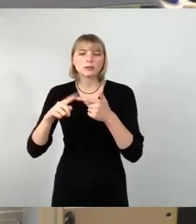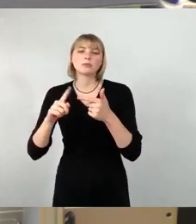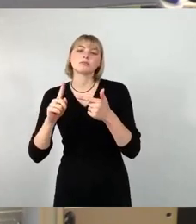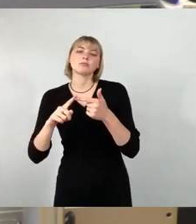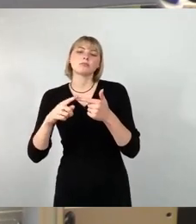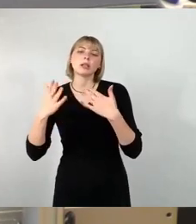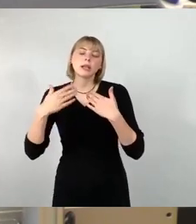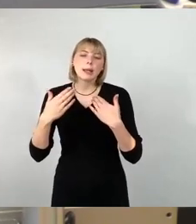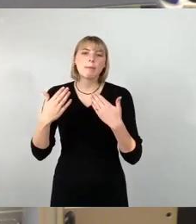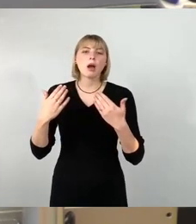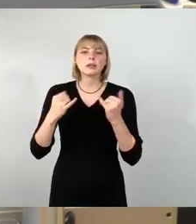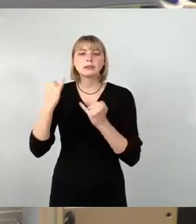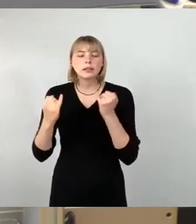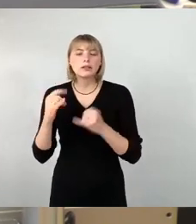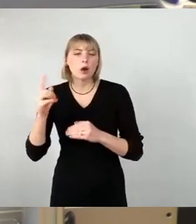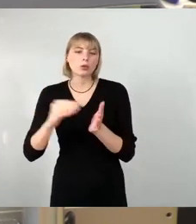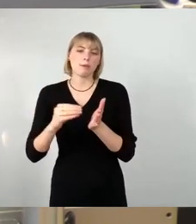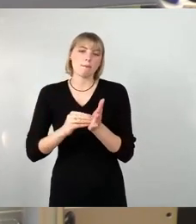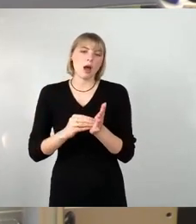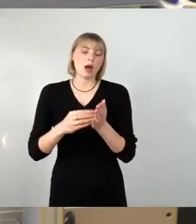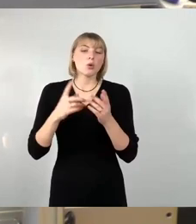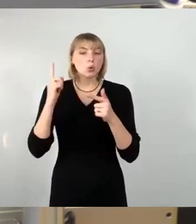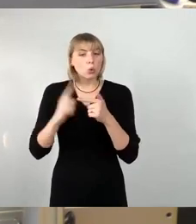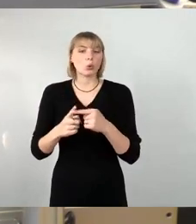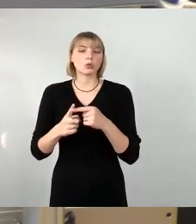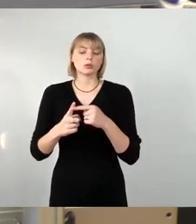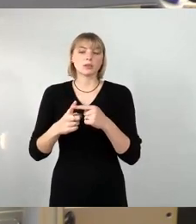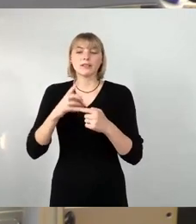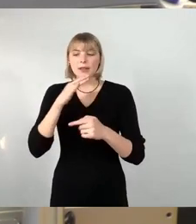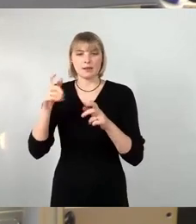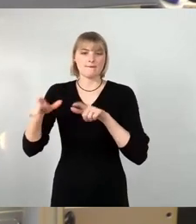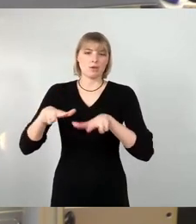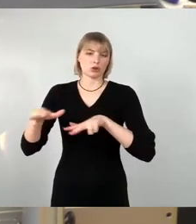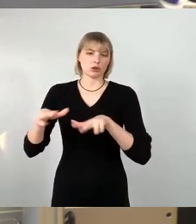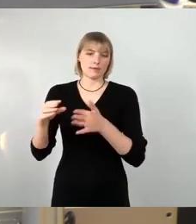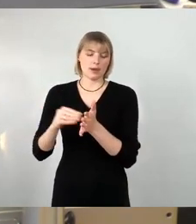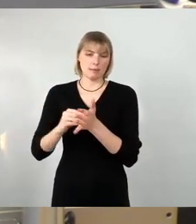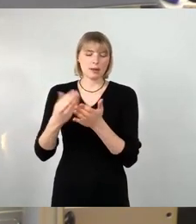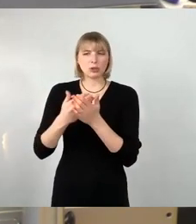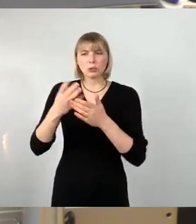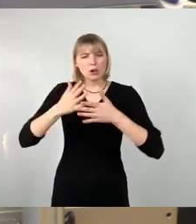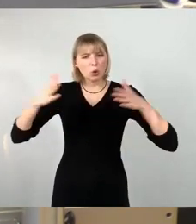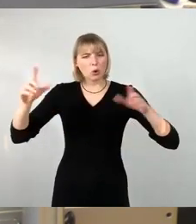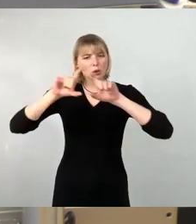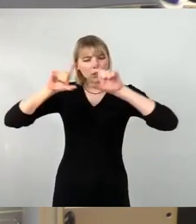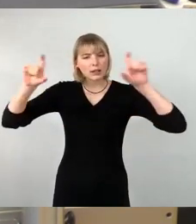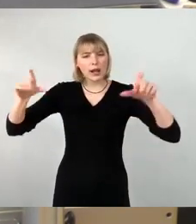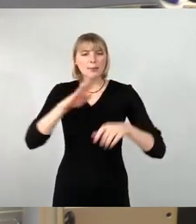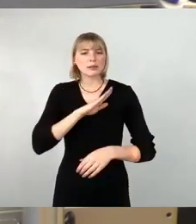und wir haben eben auch die Wirtschaft vertreten. Und wir haben die großen Unternehmen, Sachsen Energie, DVB.